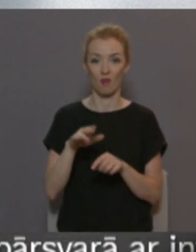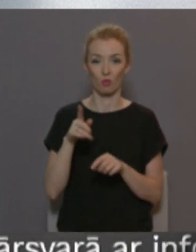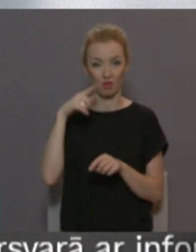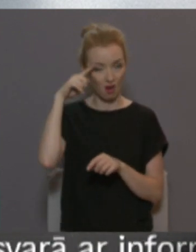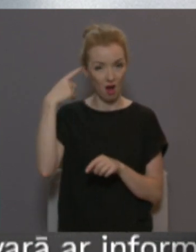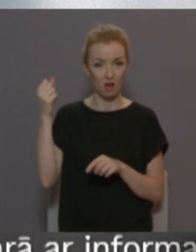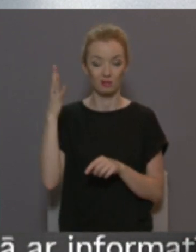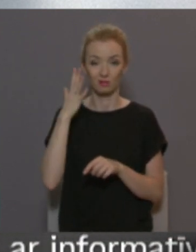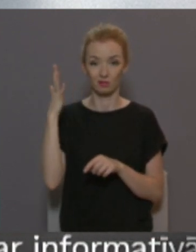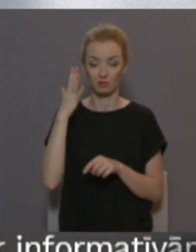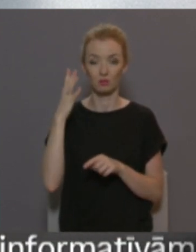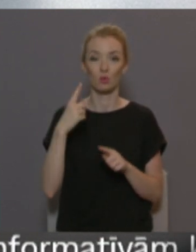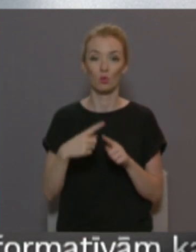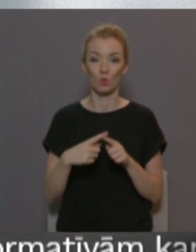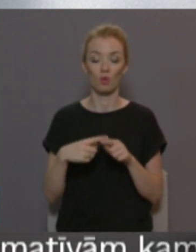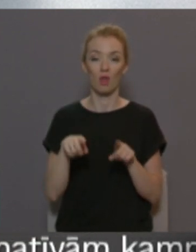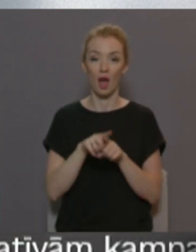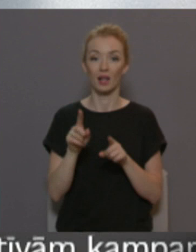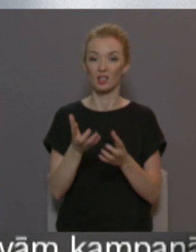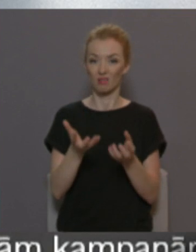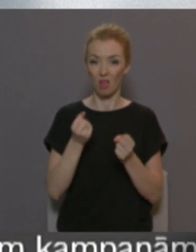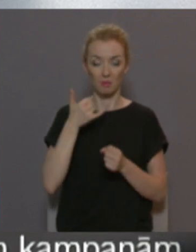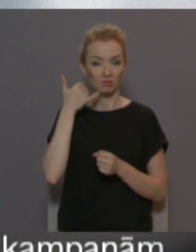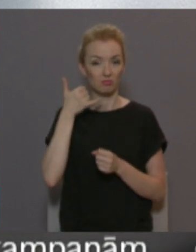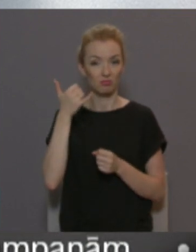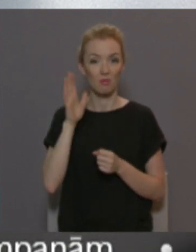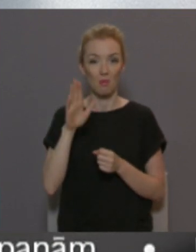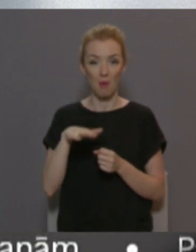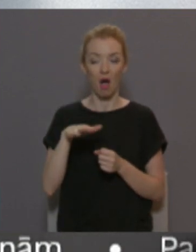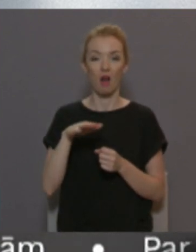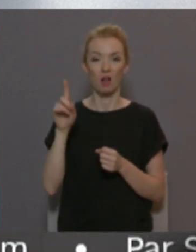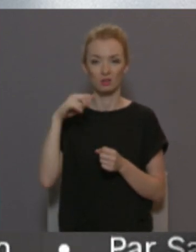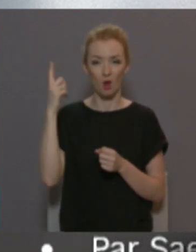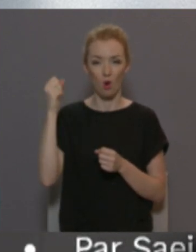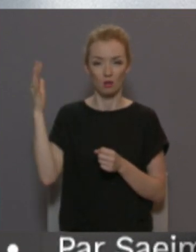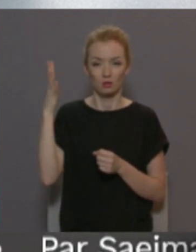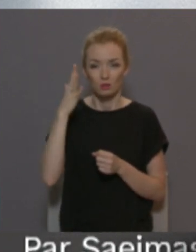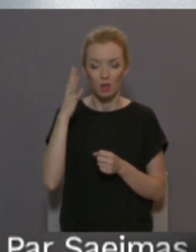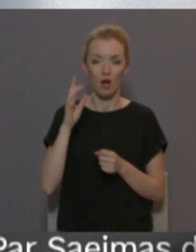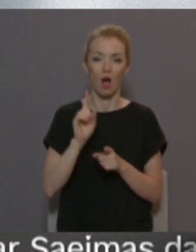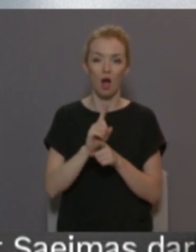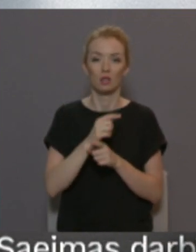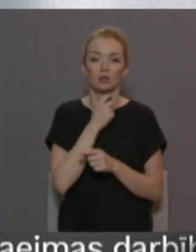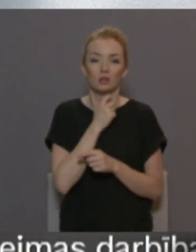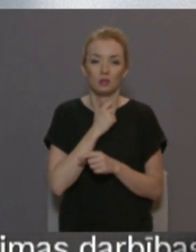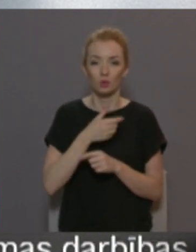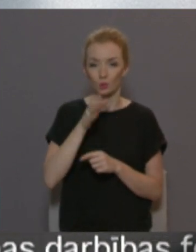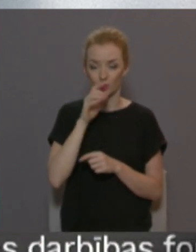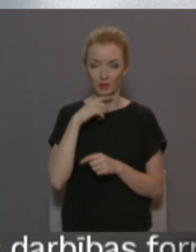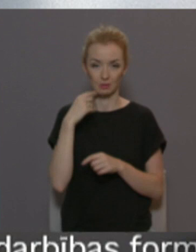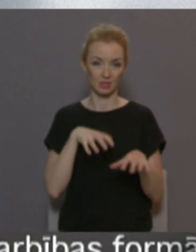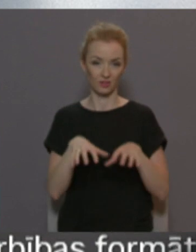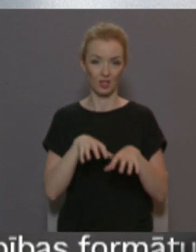biedrībā dzīvnieku policija, tiek saņemti zvani par saulē pārkarsušiem un ļoti izslāpušiem dzīvniekiem. Turpina Dāvids